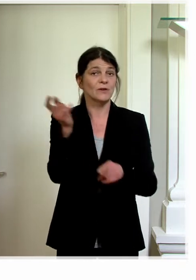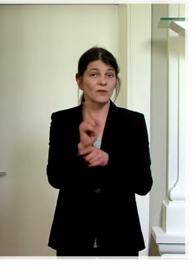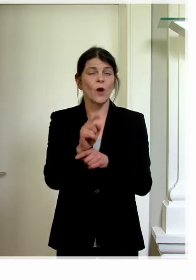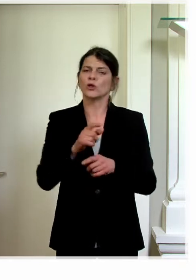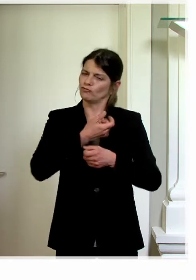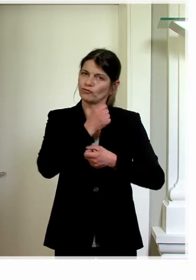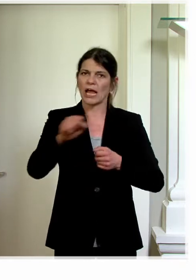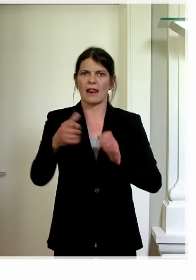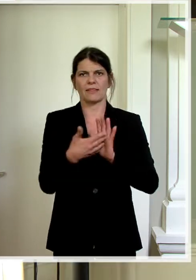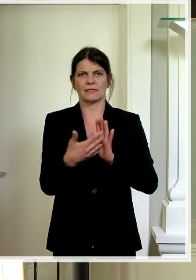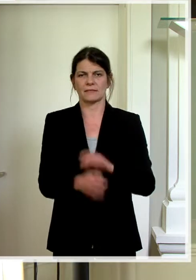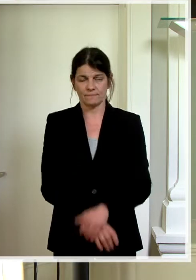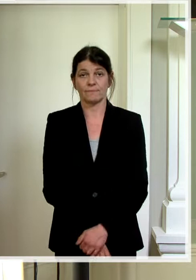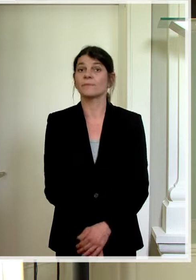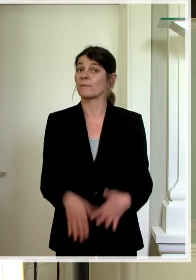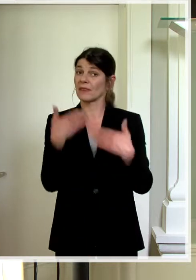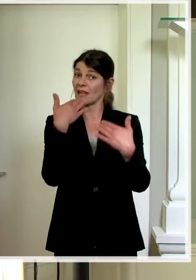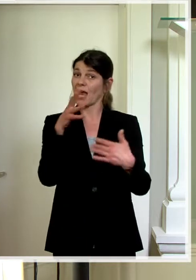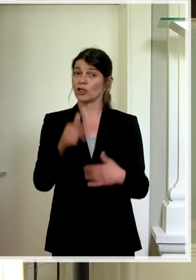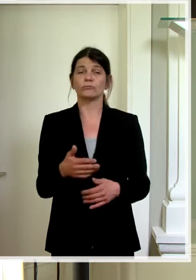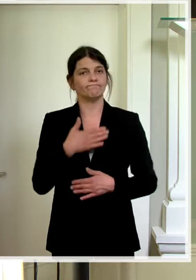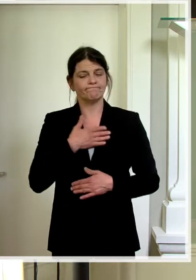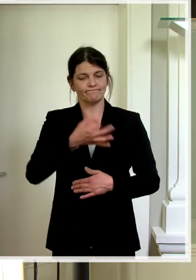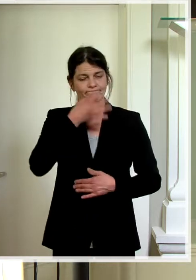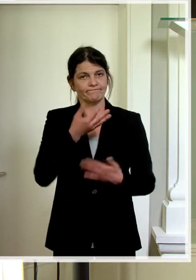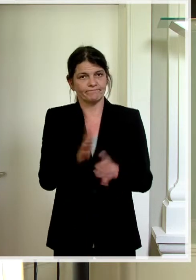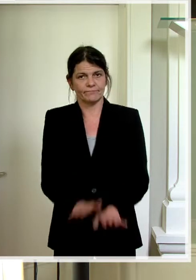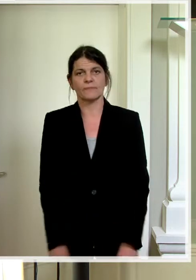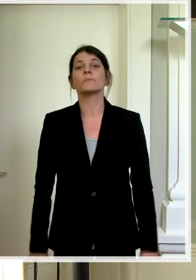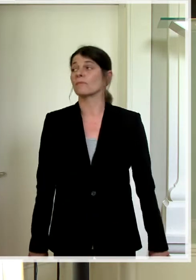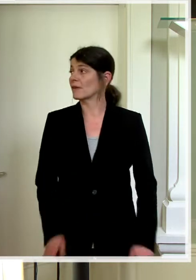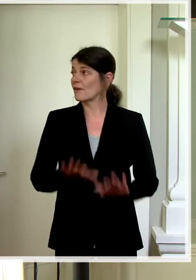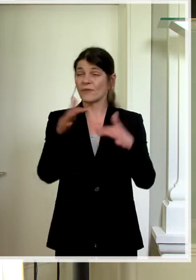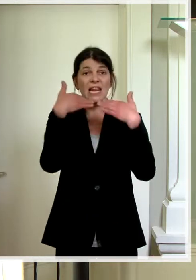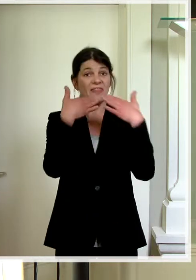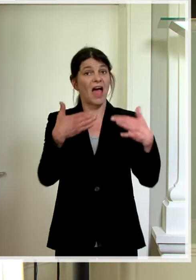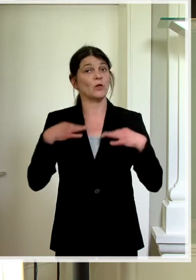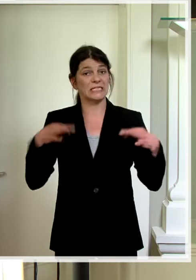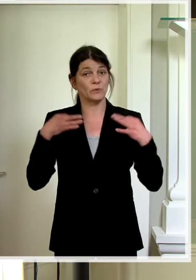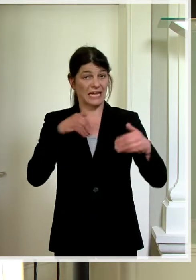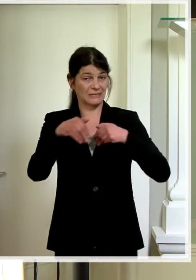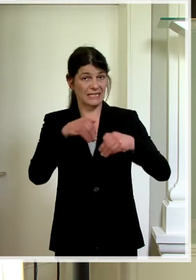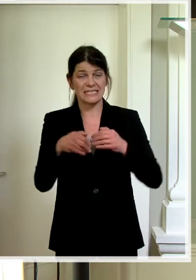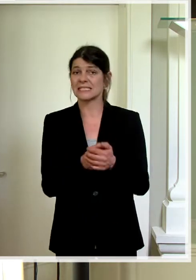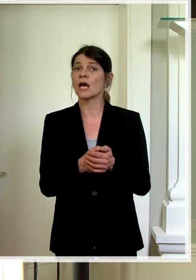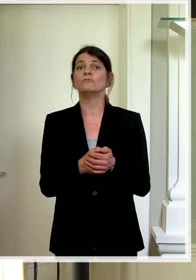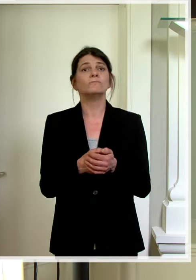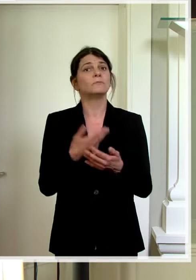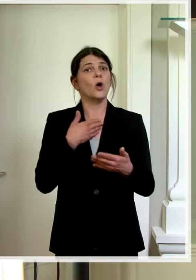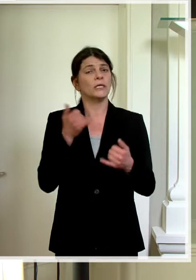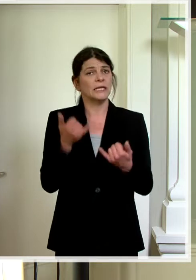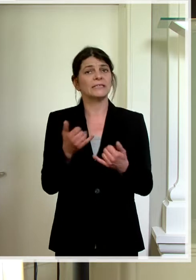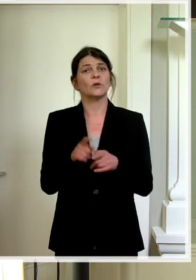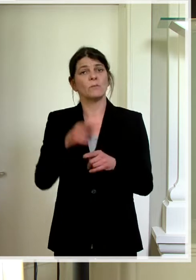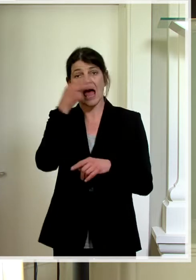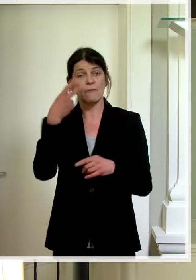möglichst schnell testen lässt. Dankeschön, das wäre es von meiner Seite gewesen. Vielen Dank an den Gesundheitsministern. Und ich möchte auch